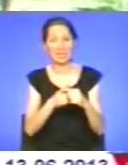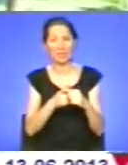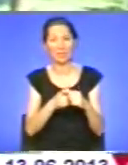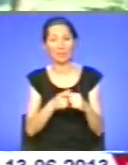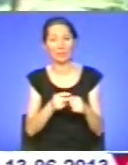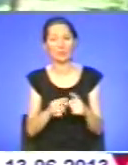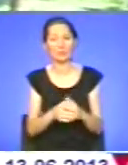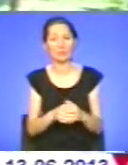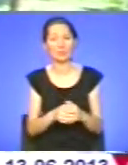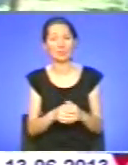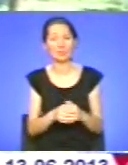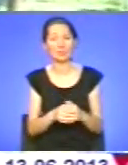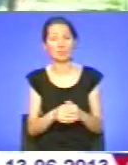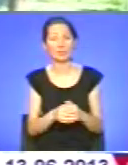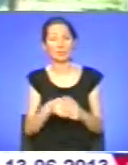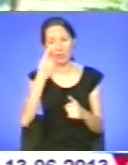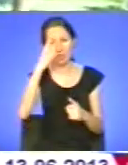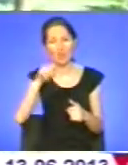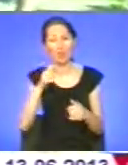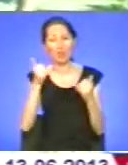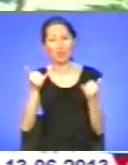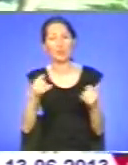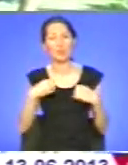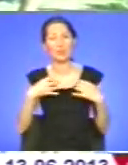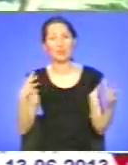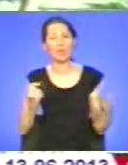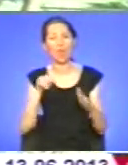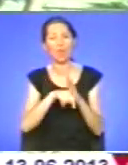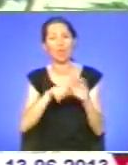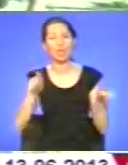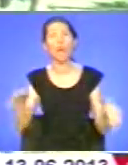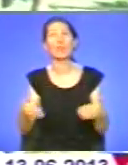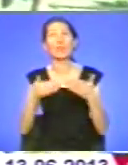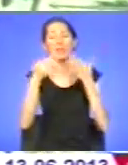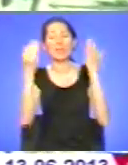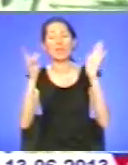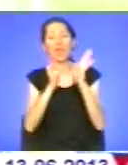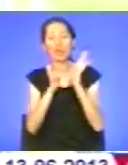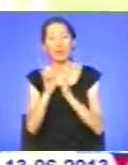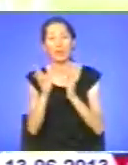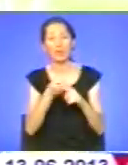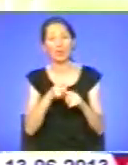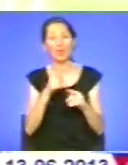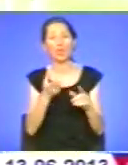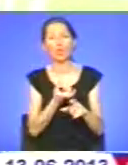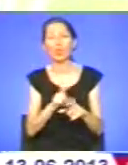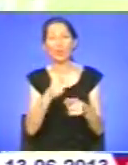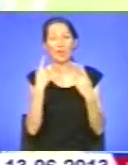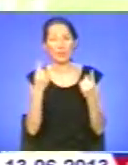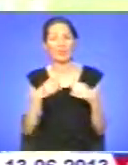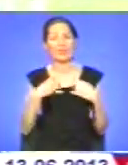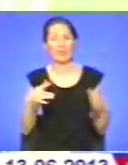про сьогоднішнє свято? Знаєш, що сьогодні свято визначає Двознесіння Христове, що це є дуже велике свято, одне із